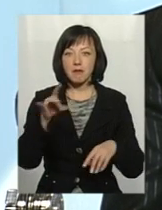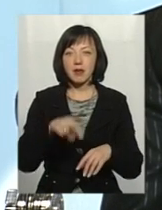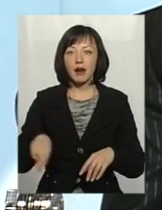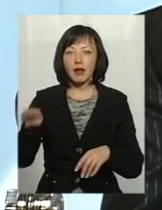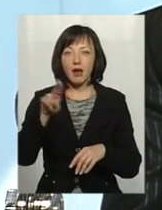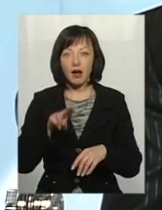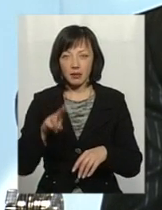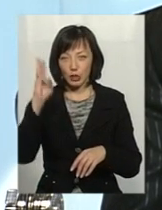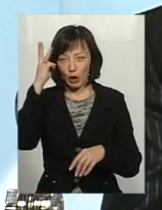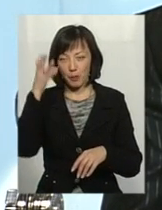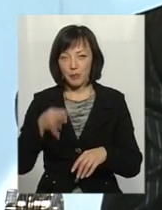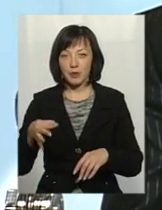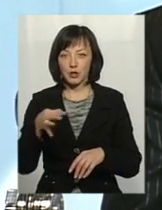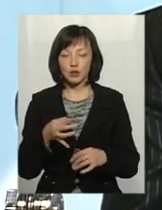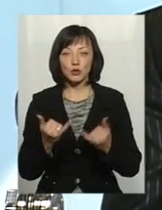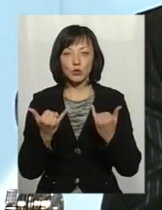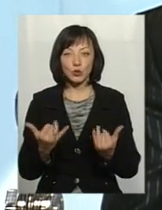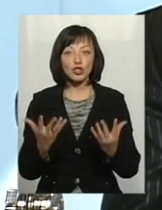На сьогоднішній день